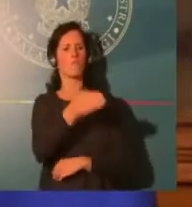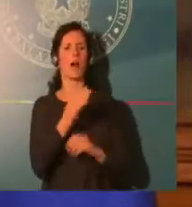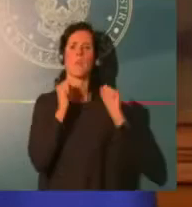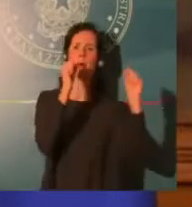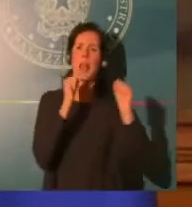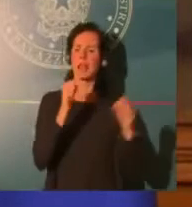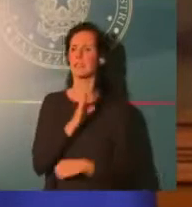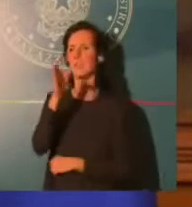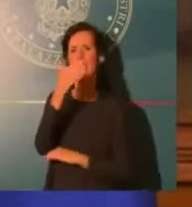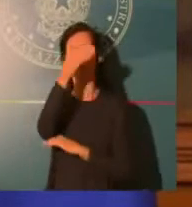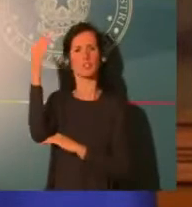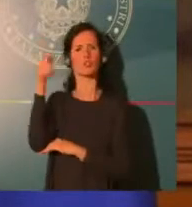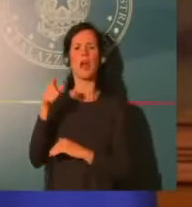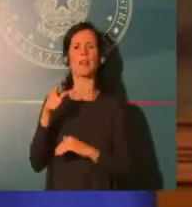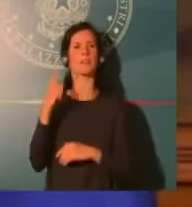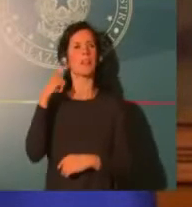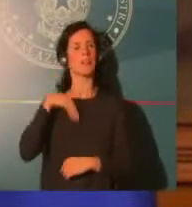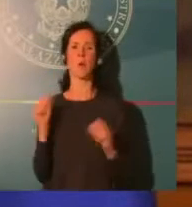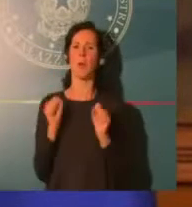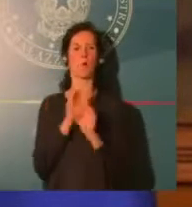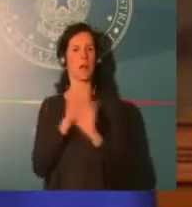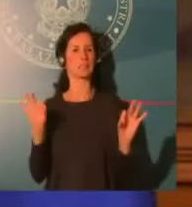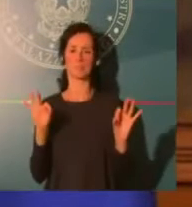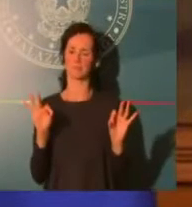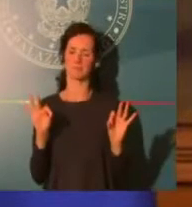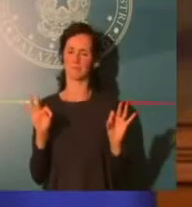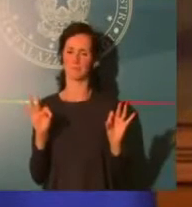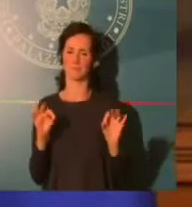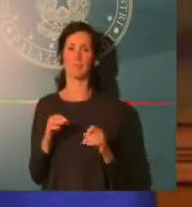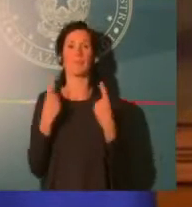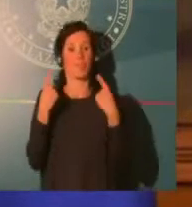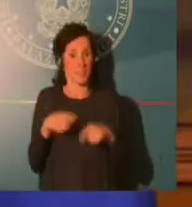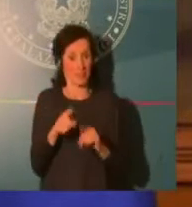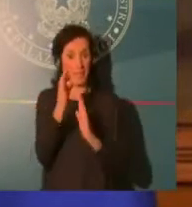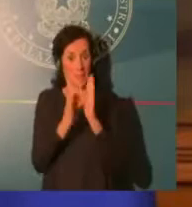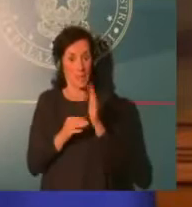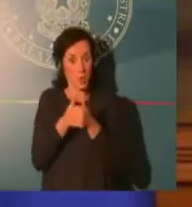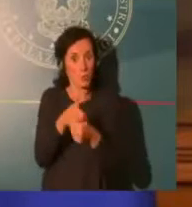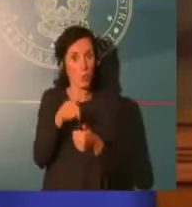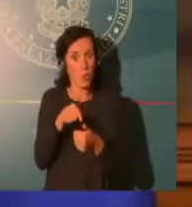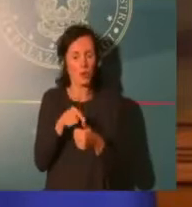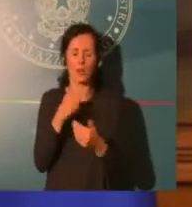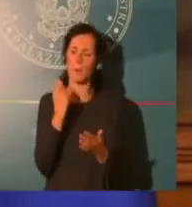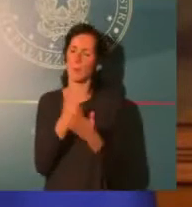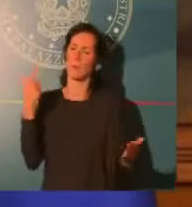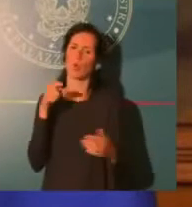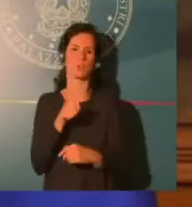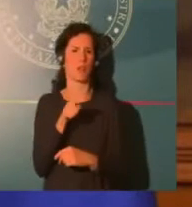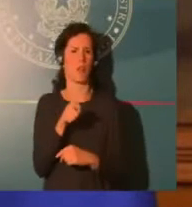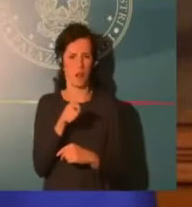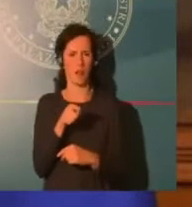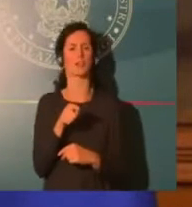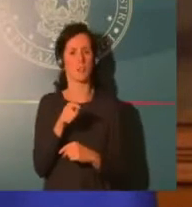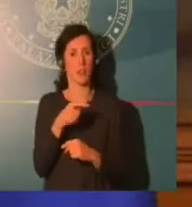abbiamo buone chance di affrontare dicembre, il prossimo mese di dicembre, con una certa serenità,